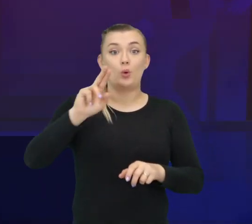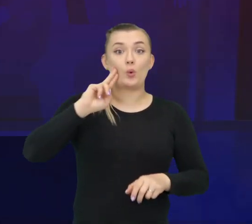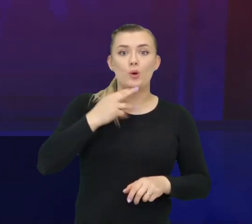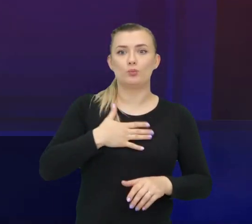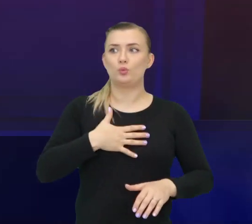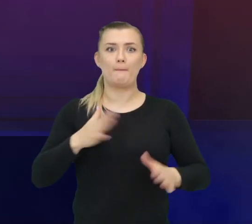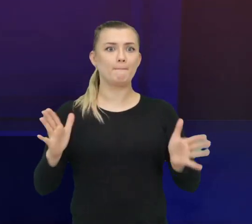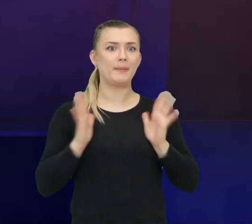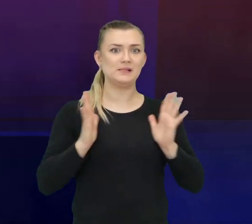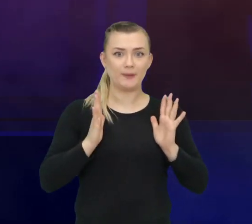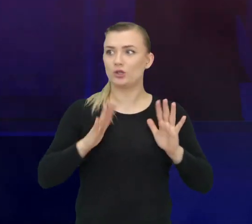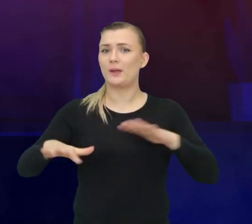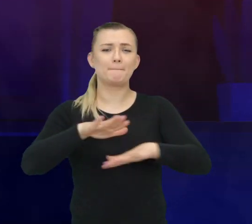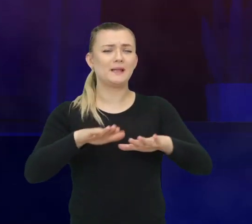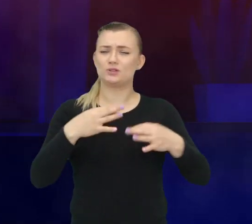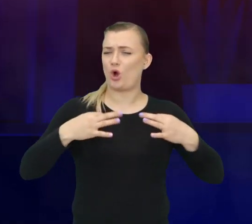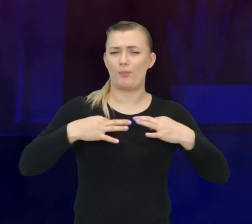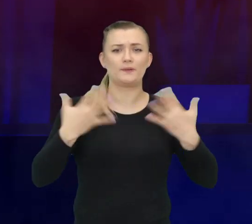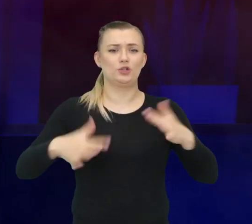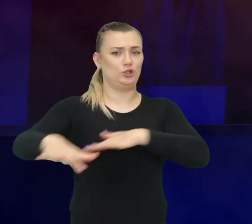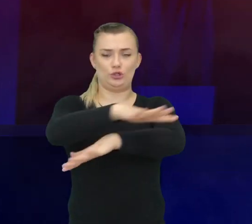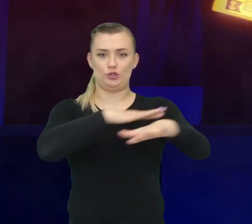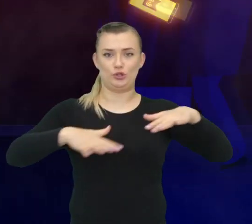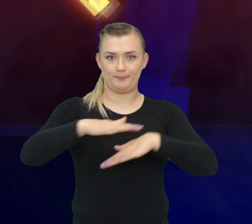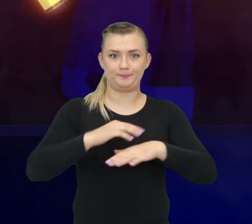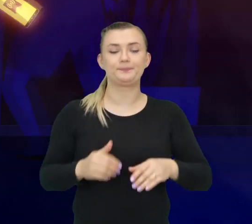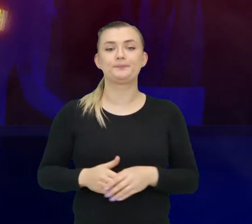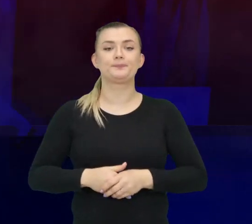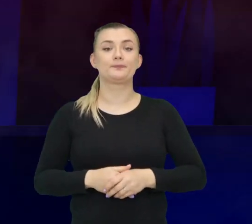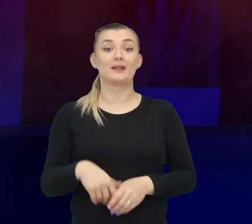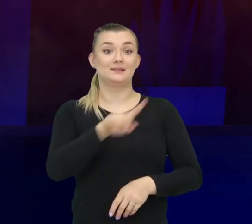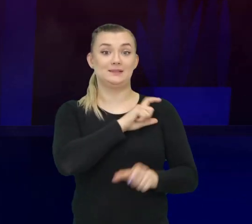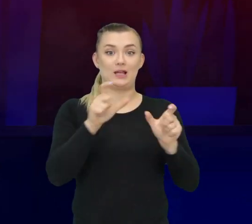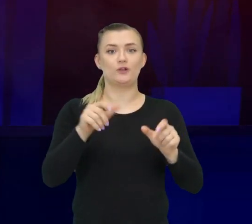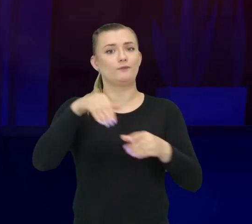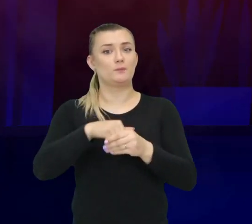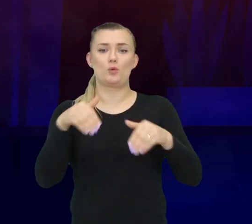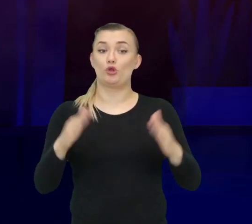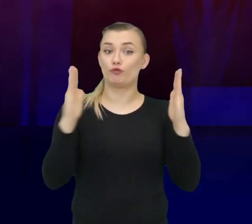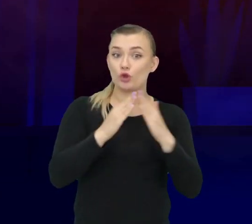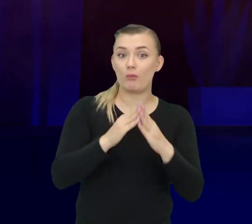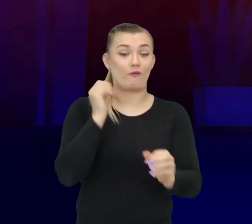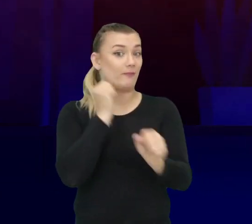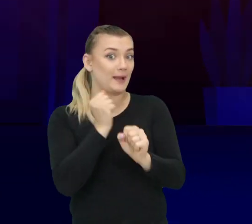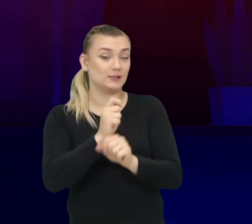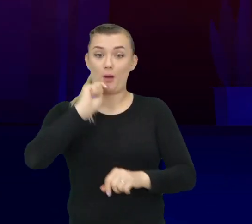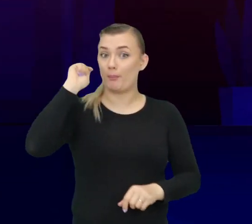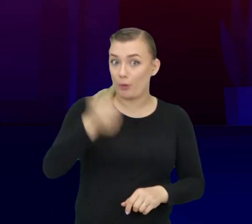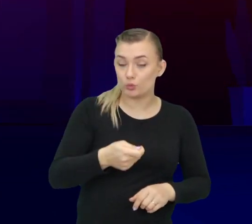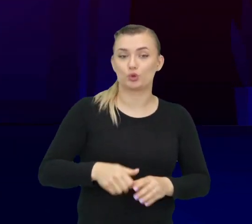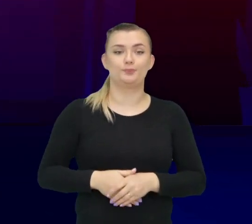Osoba głucha może czuć się bezpieczna, niezależnie od miejsca, w którym przebywa. Strażnik zadziała w domu, w pracy czy w podróży.